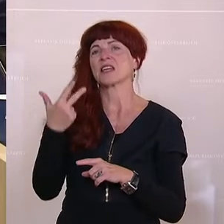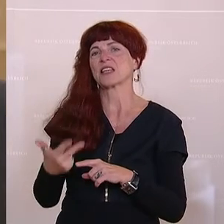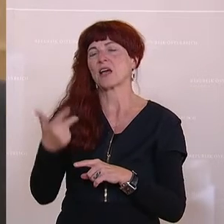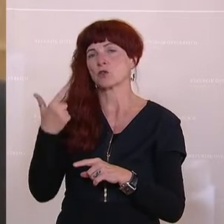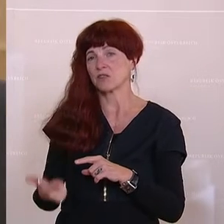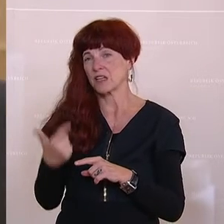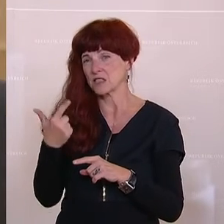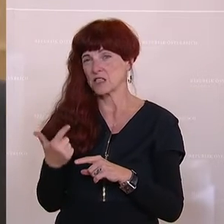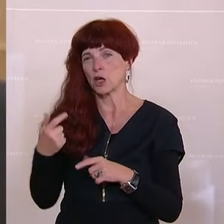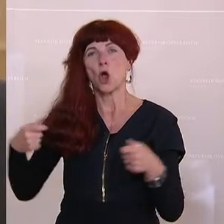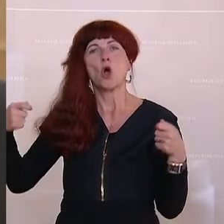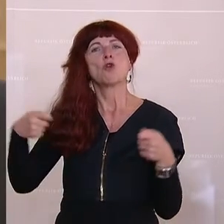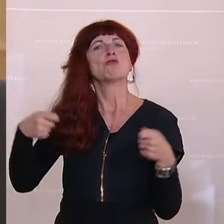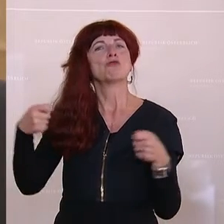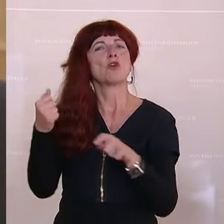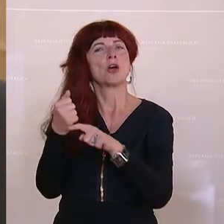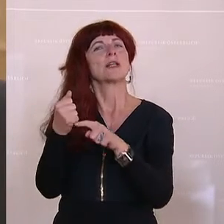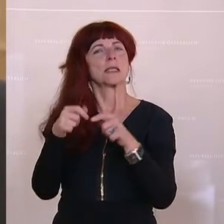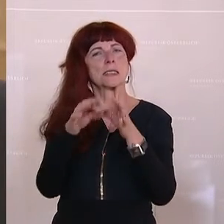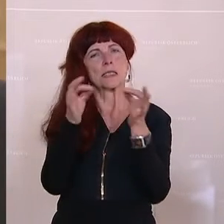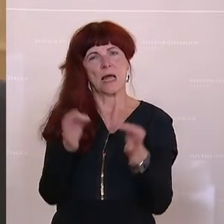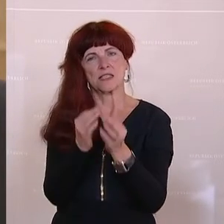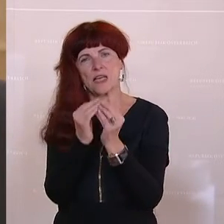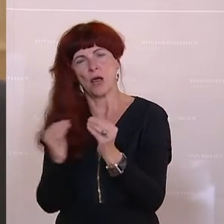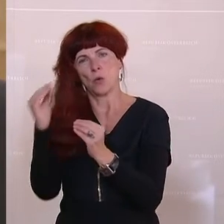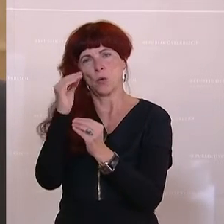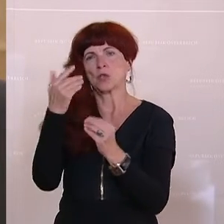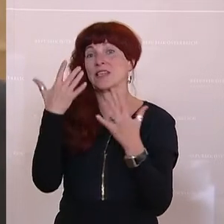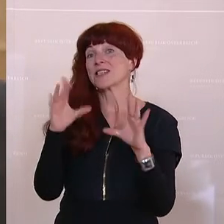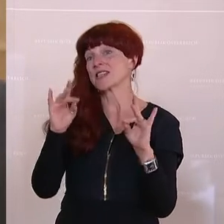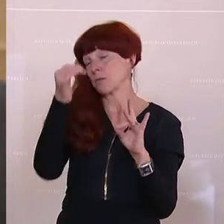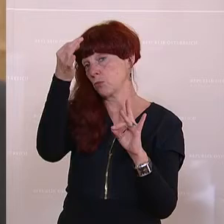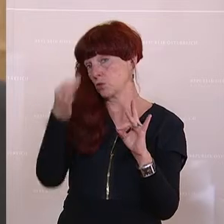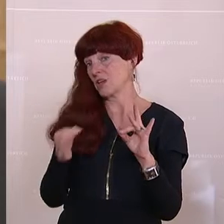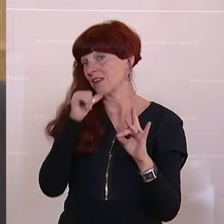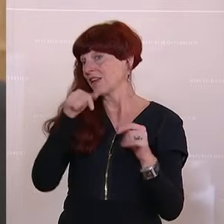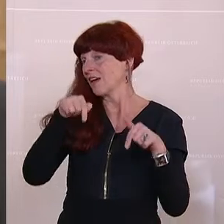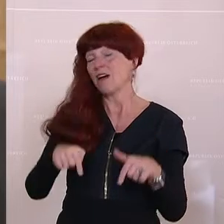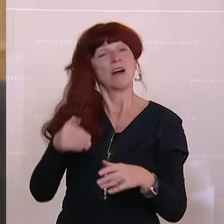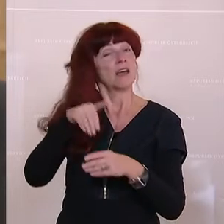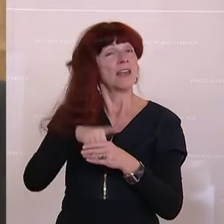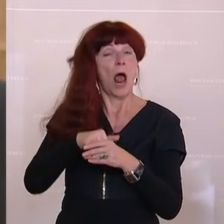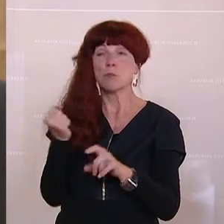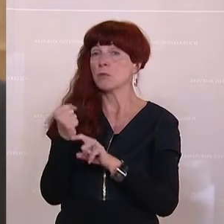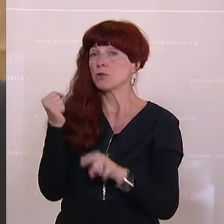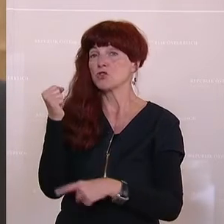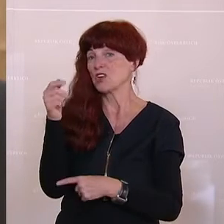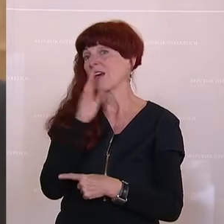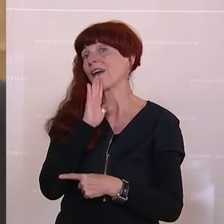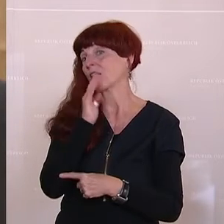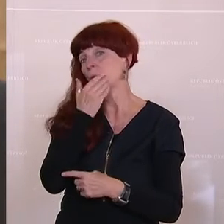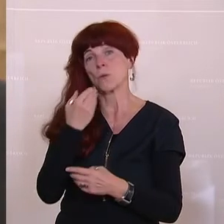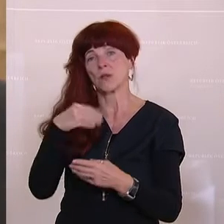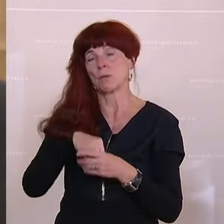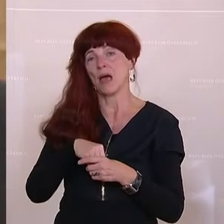Fördersätze um 10 Prozent bekommen. Das ist nicht Bestandteil hier in der Budgetrede gewesen, weil wir aus